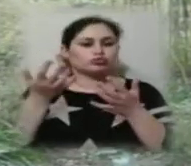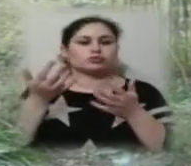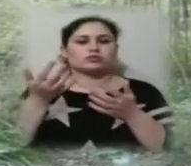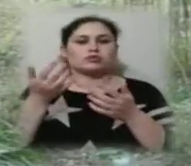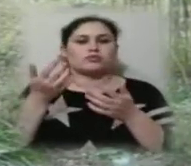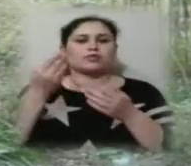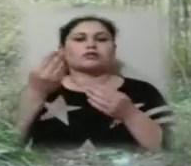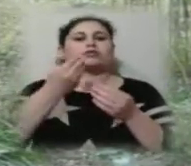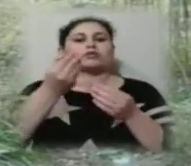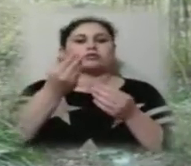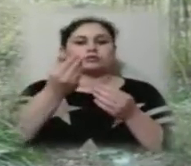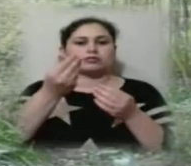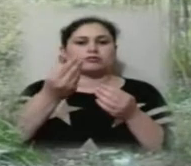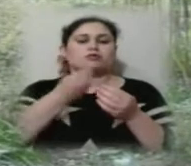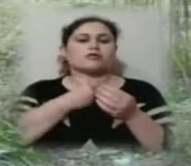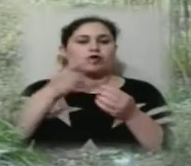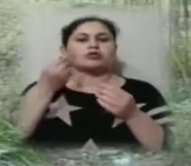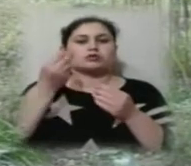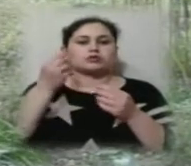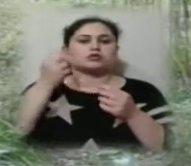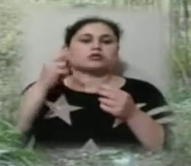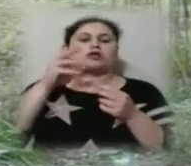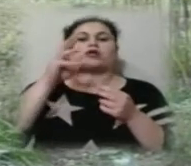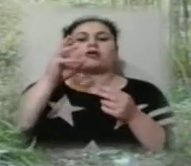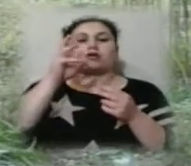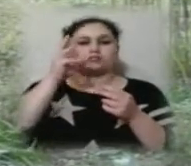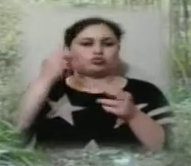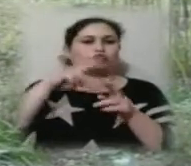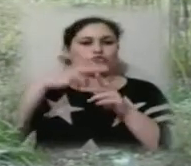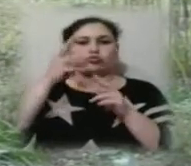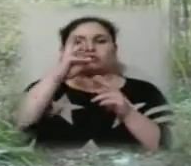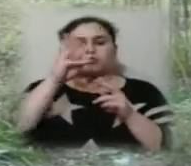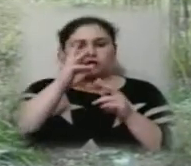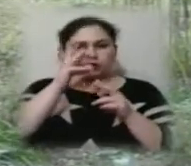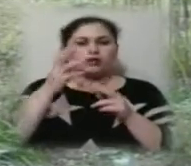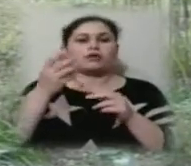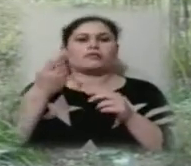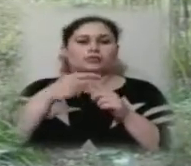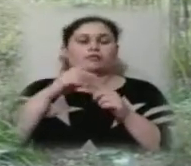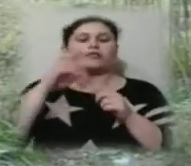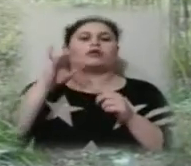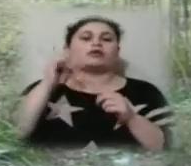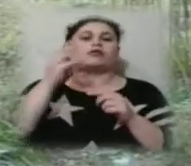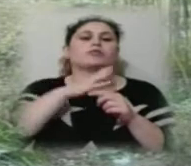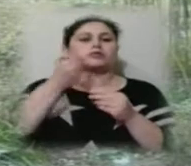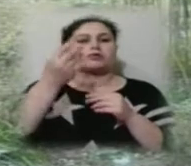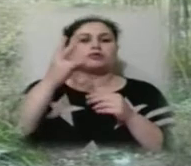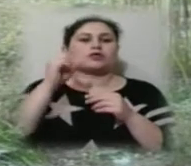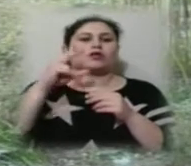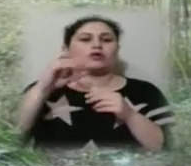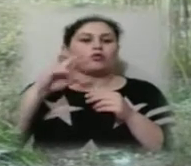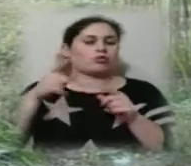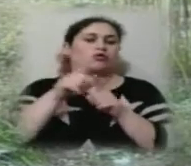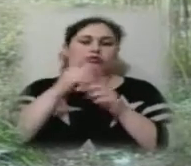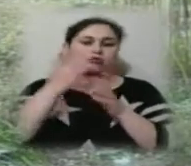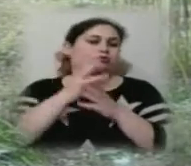на компенсацію заборгованісті по налогам. І досить ця заборгованість не була